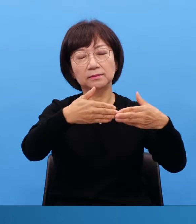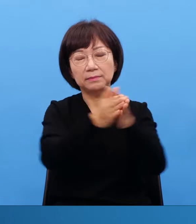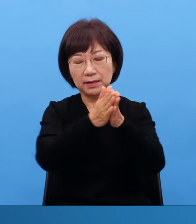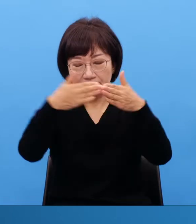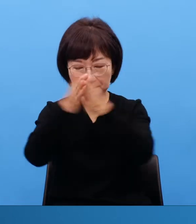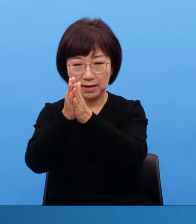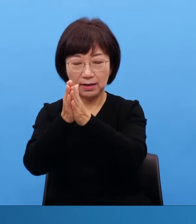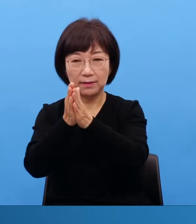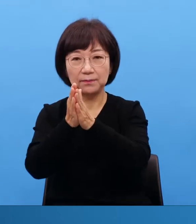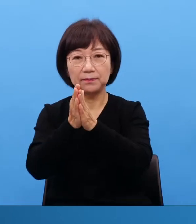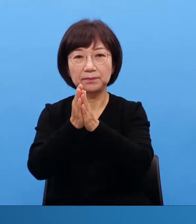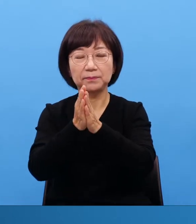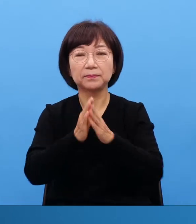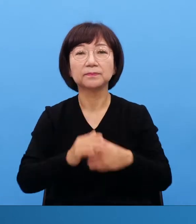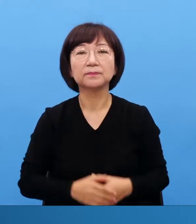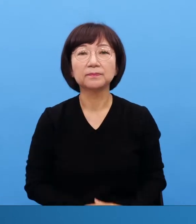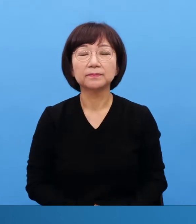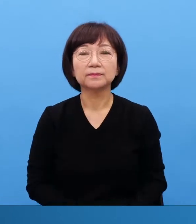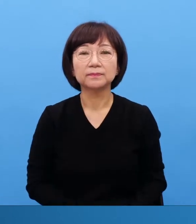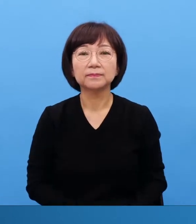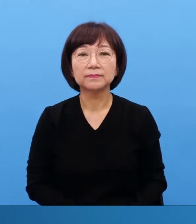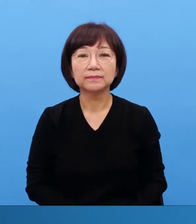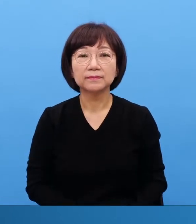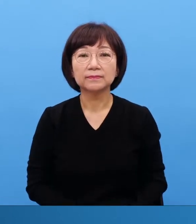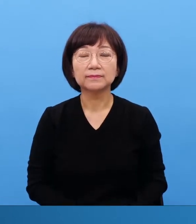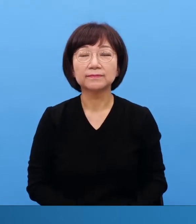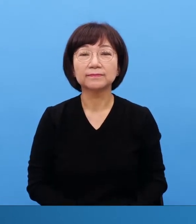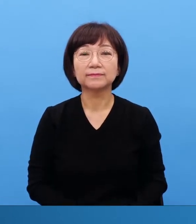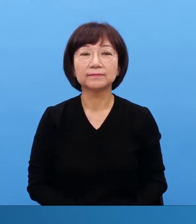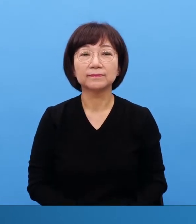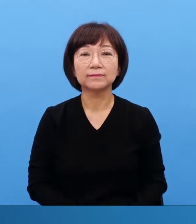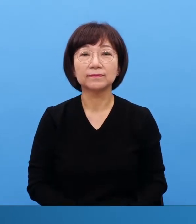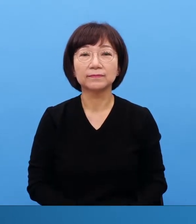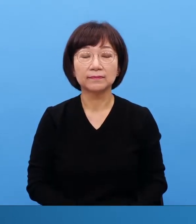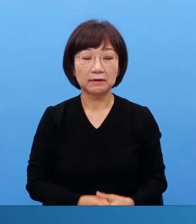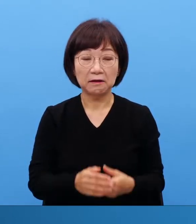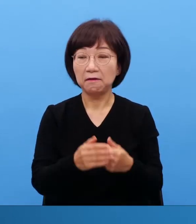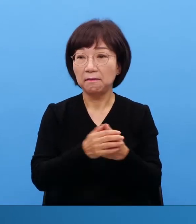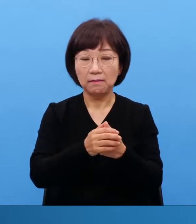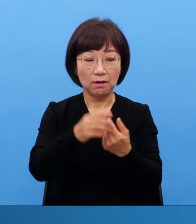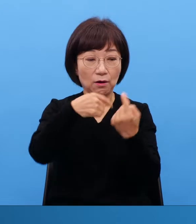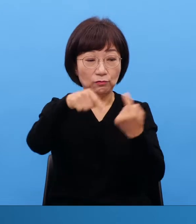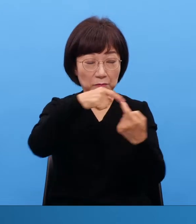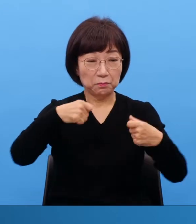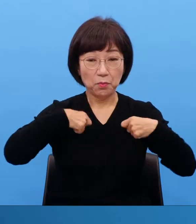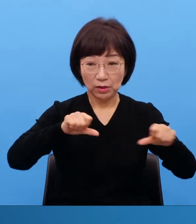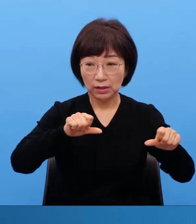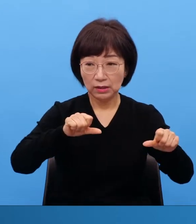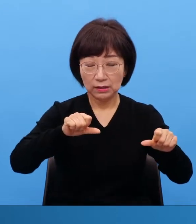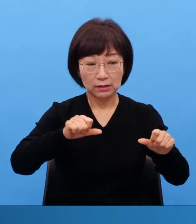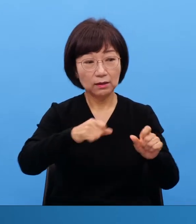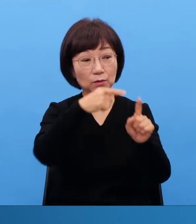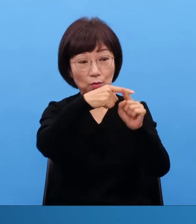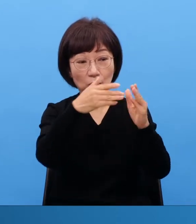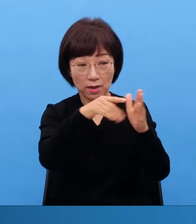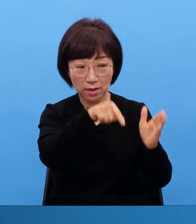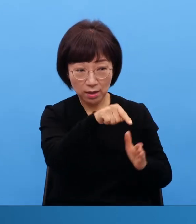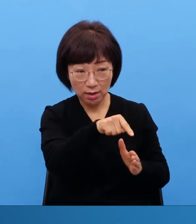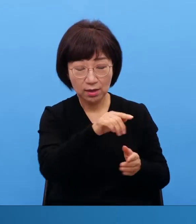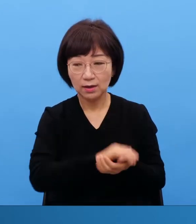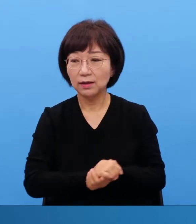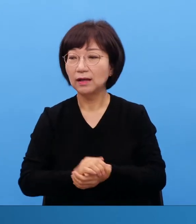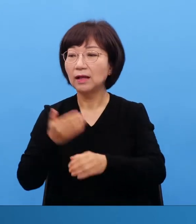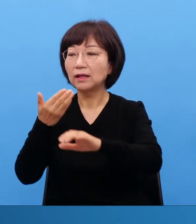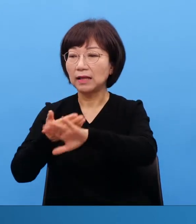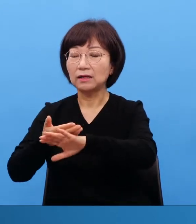그래서 이 교회당들을 지금 이방종교들이나 이단들이 사들이는 이런 상황입니다